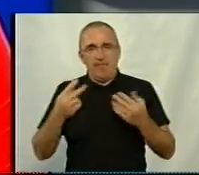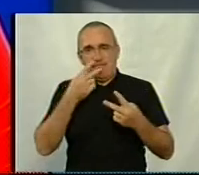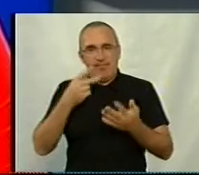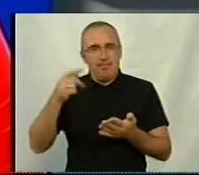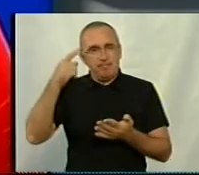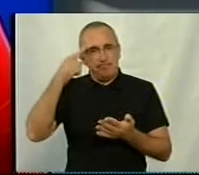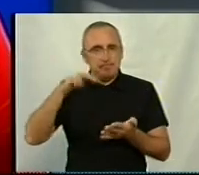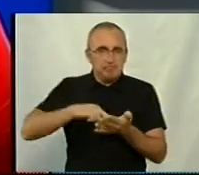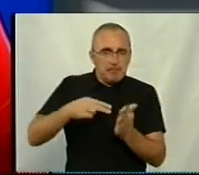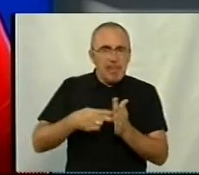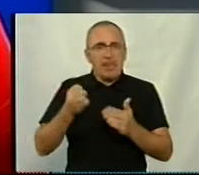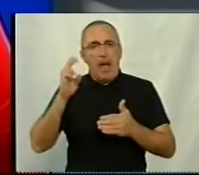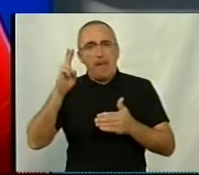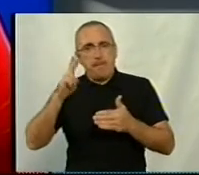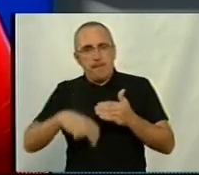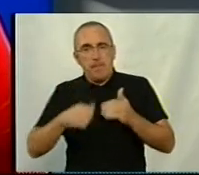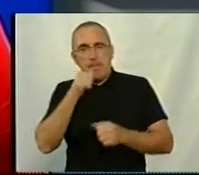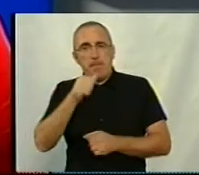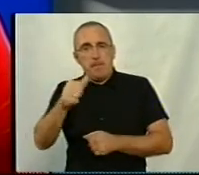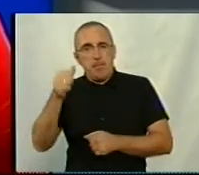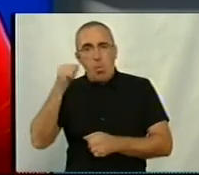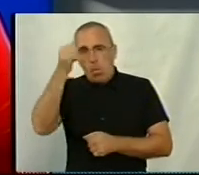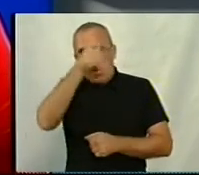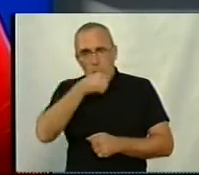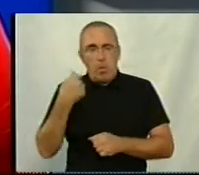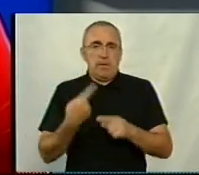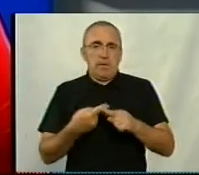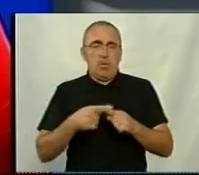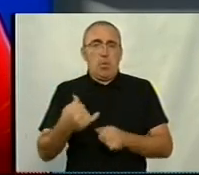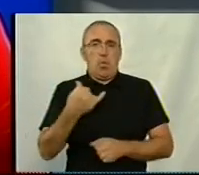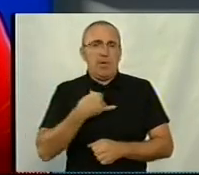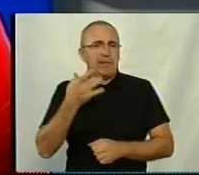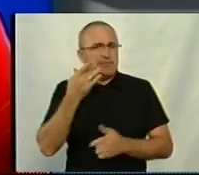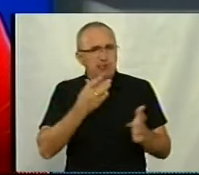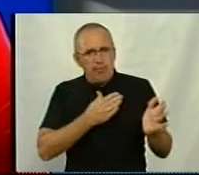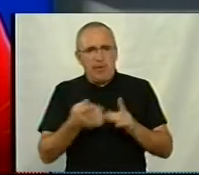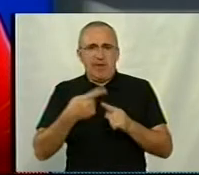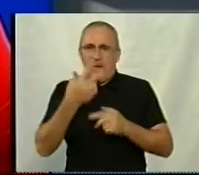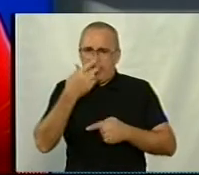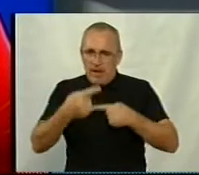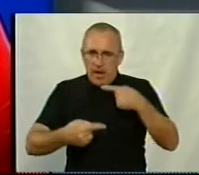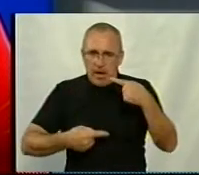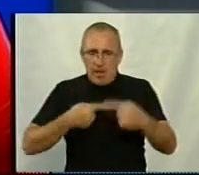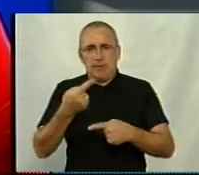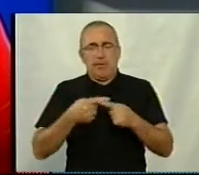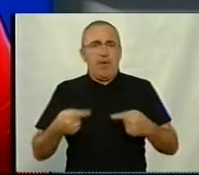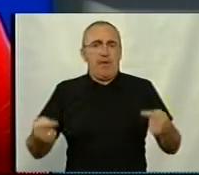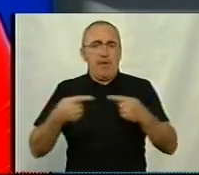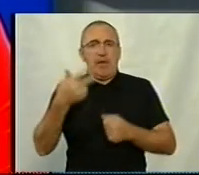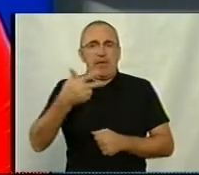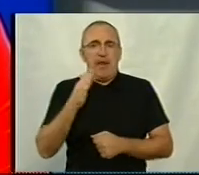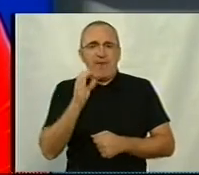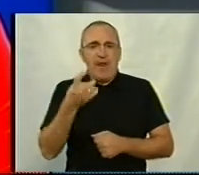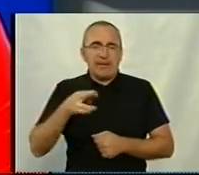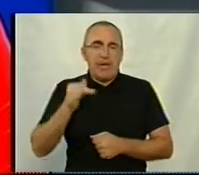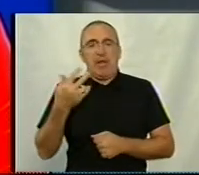ще наприкінці минулого року. Це в нас завжди така традиція. І вони були визначені як 30 вересня,